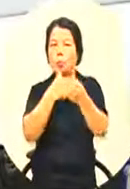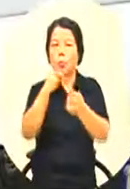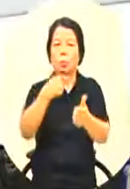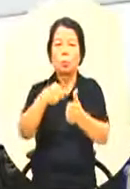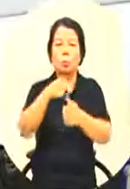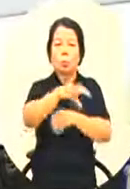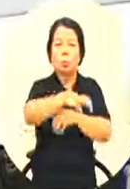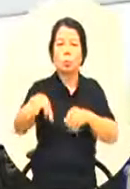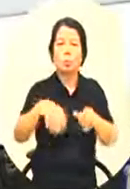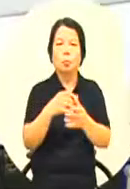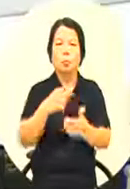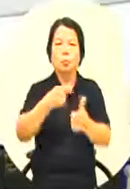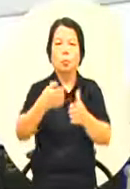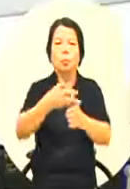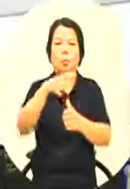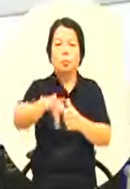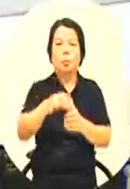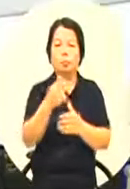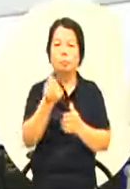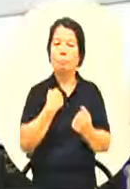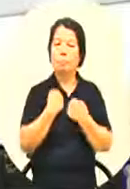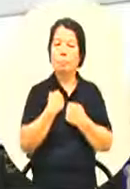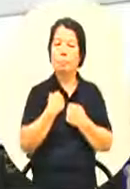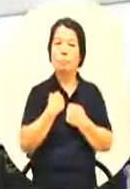我们教育局这边了解多少